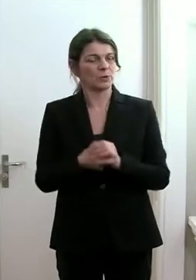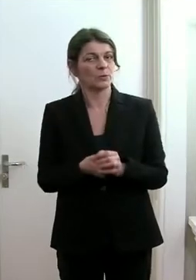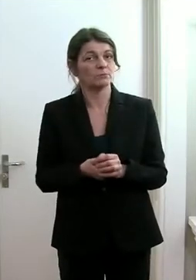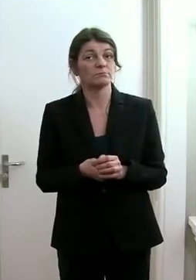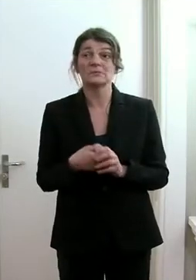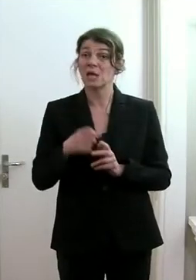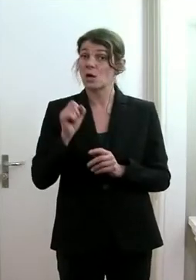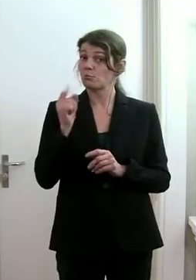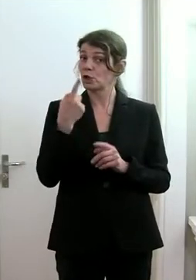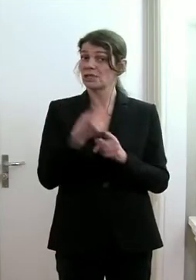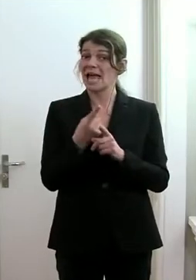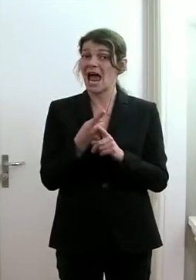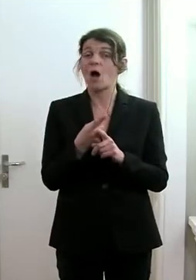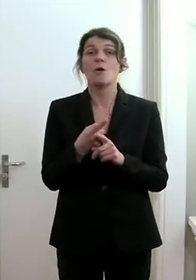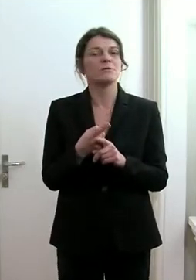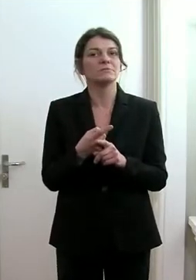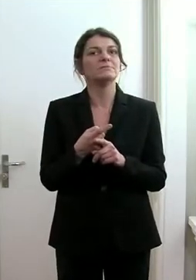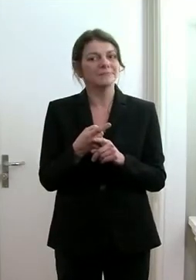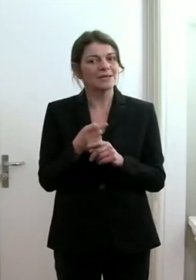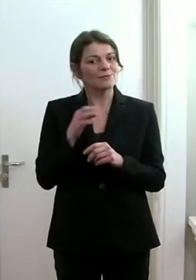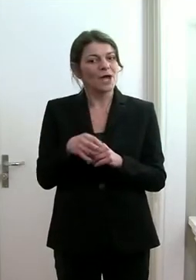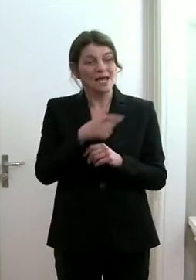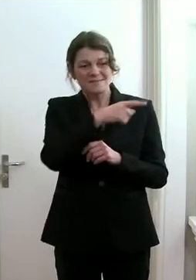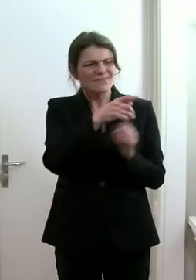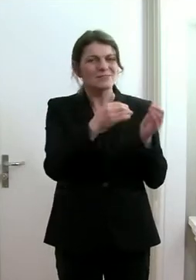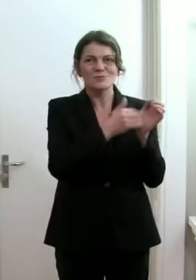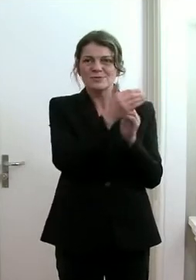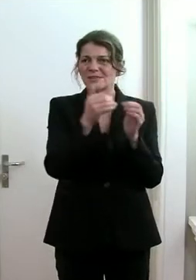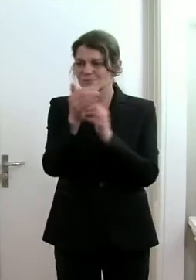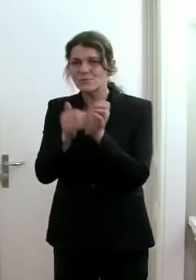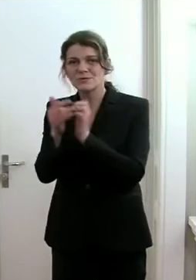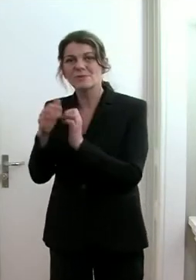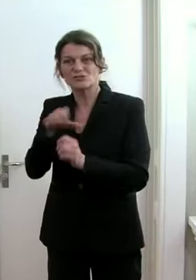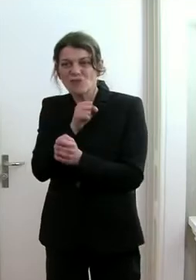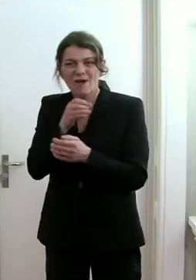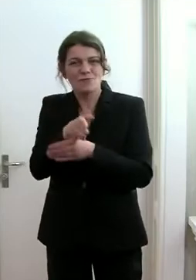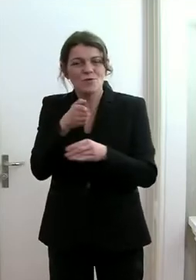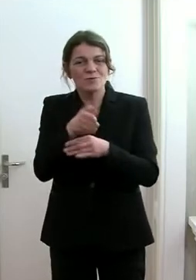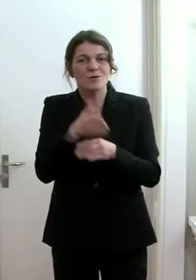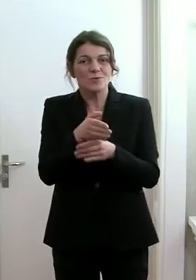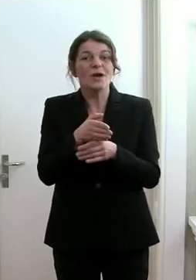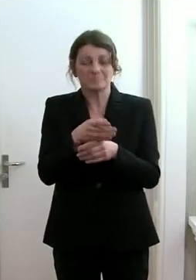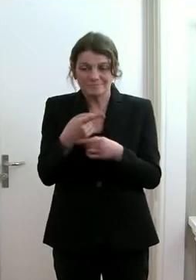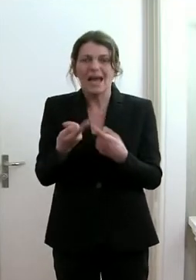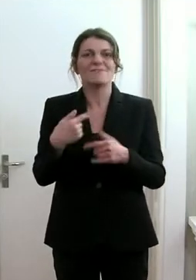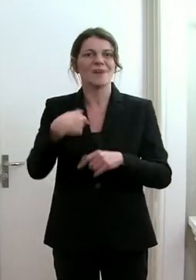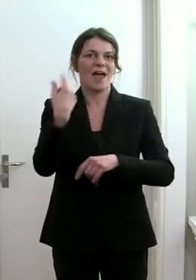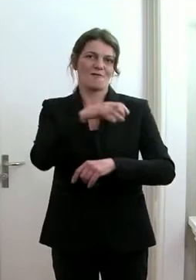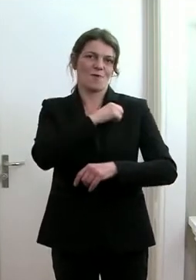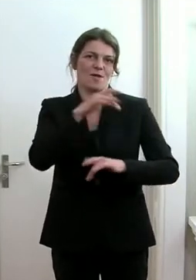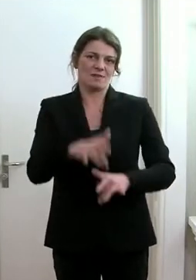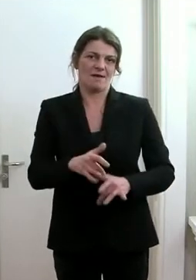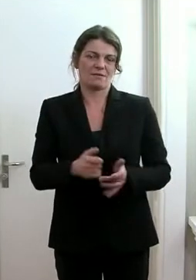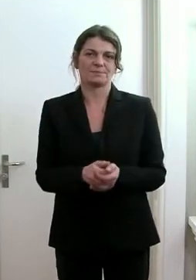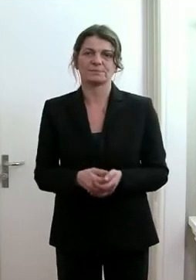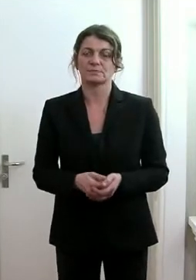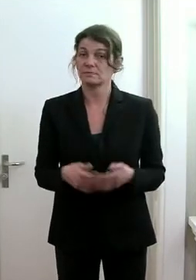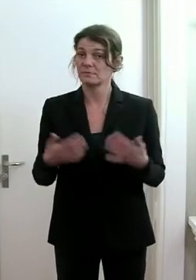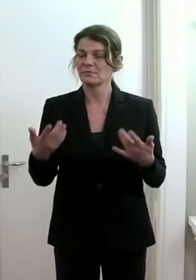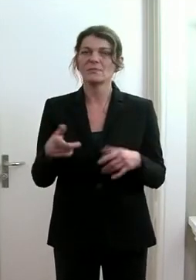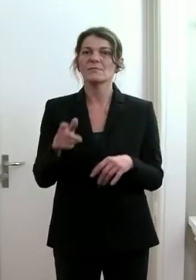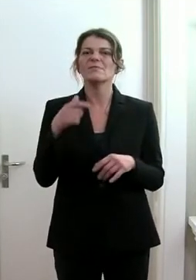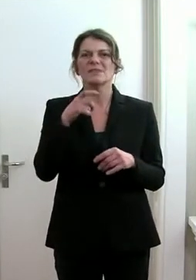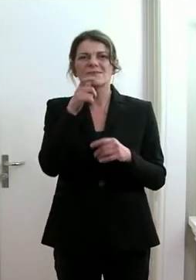auch in Bezug auf die Durchhaltefähigkeit erfolgreich bewältigen. Und ja, im Wort